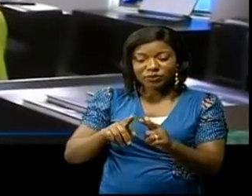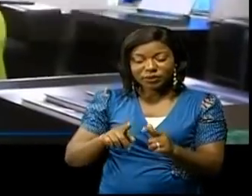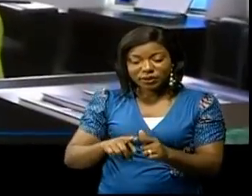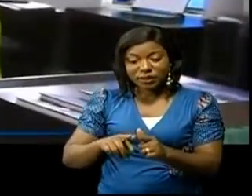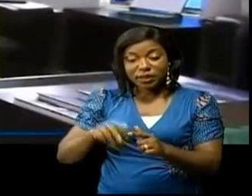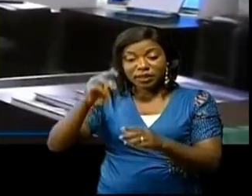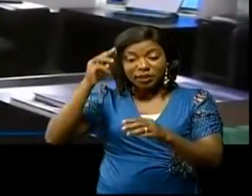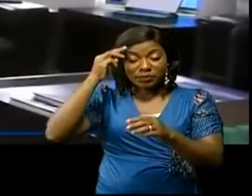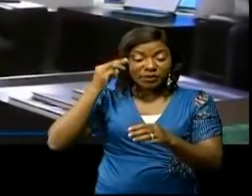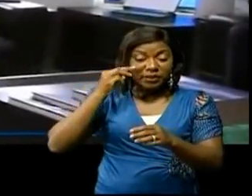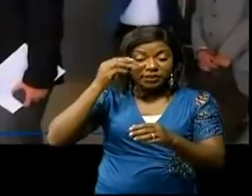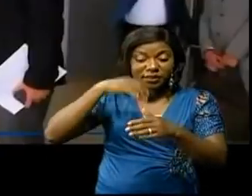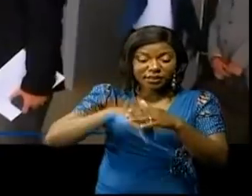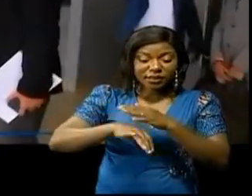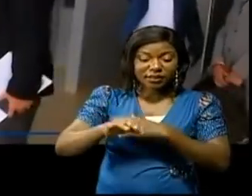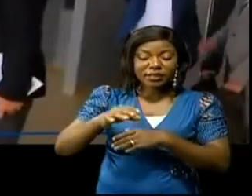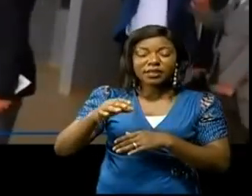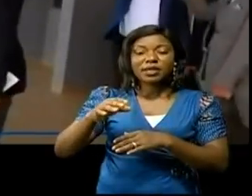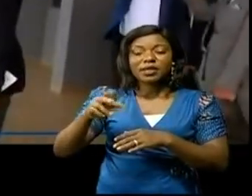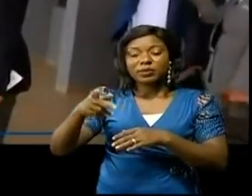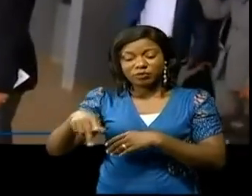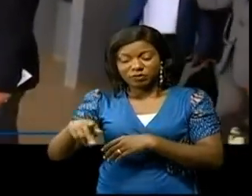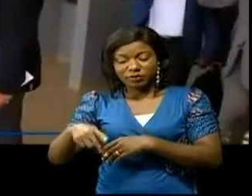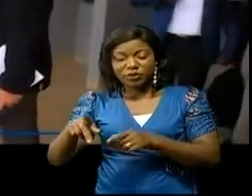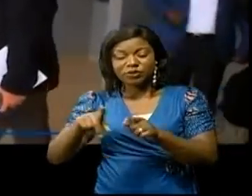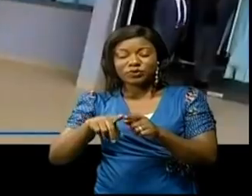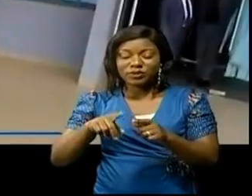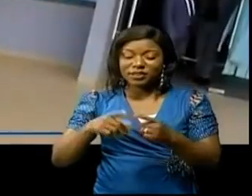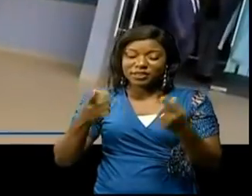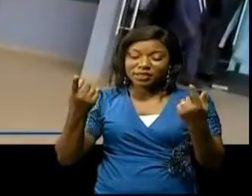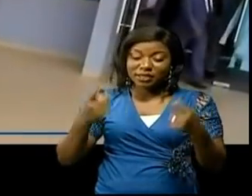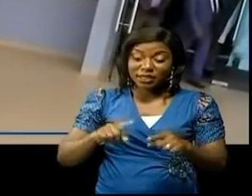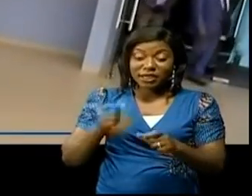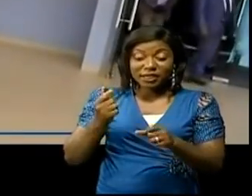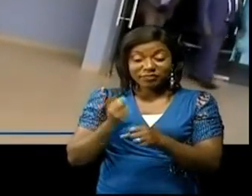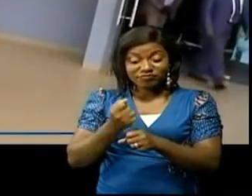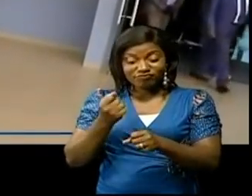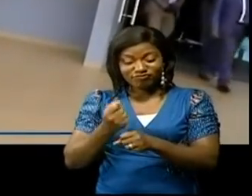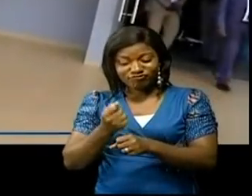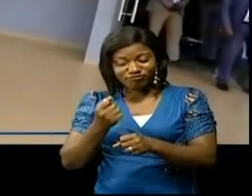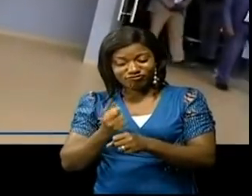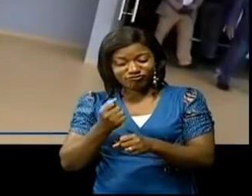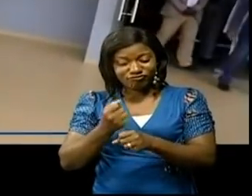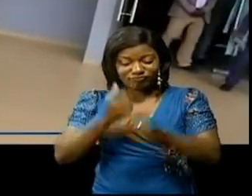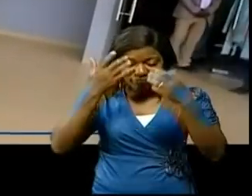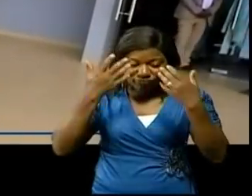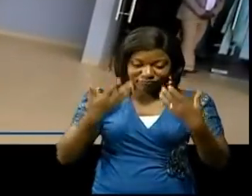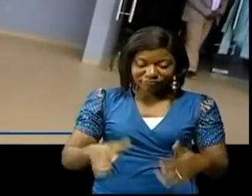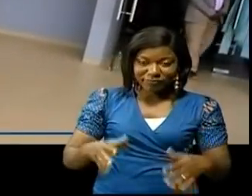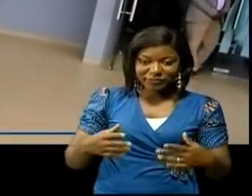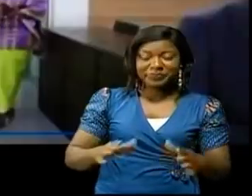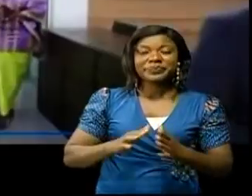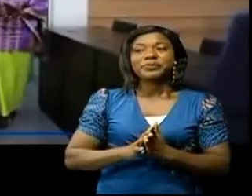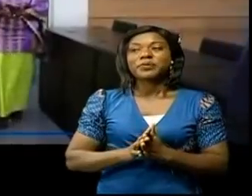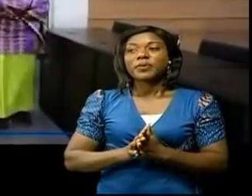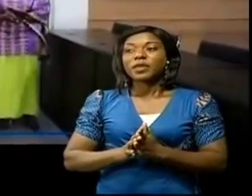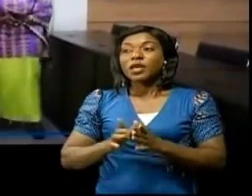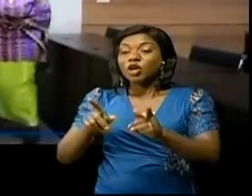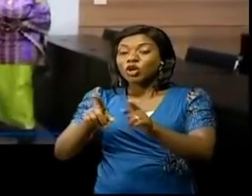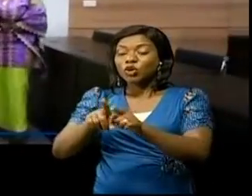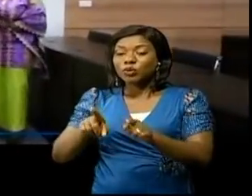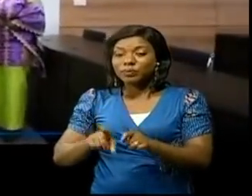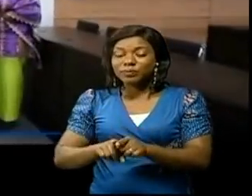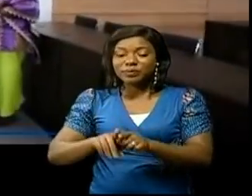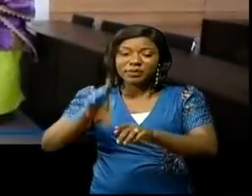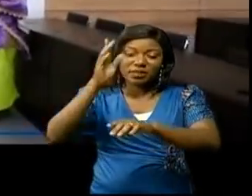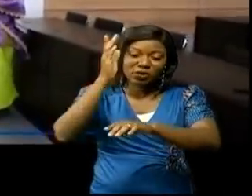'Intérieur, Déouda Kapenda. La séance a été sanctionnée par une visite de différents compartiments de l'hôtel du gouvernement provincial comme la salle